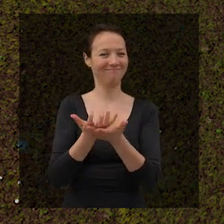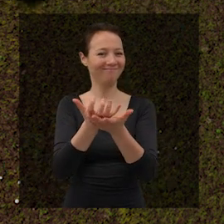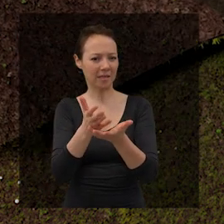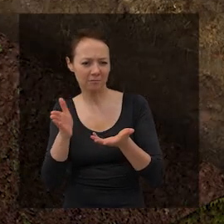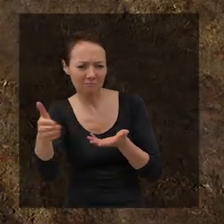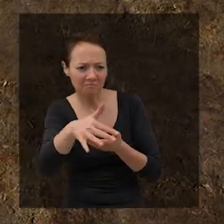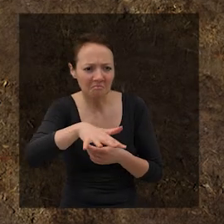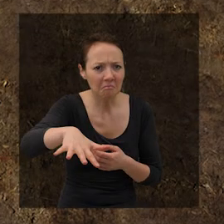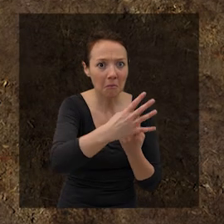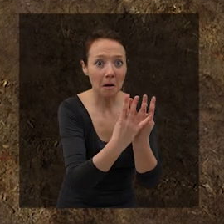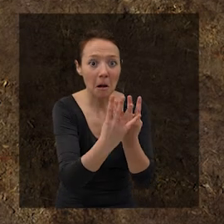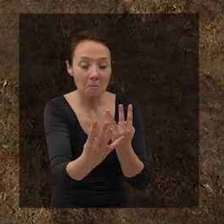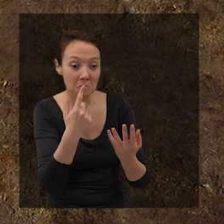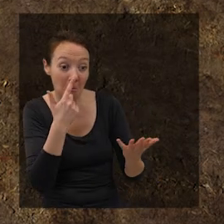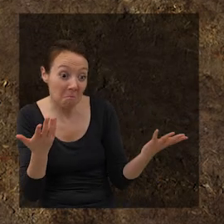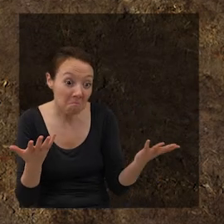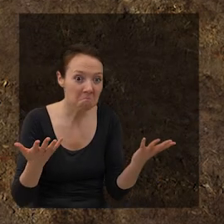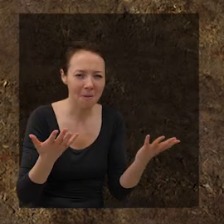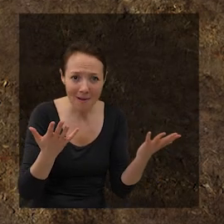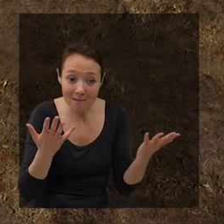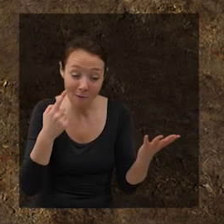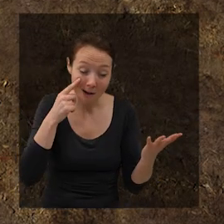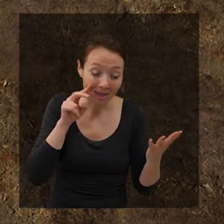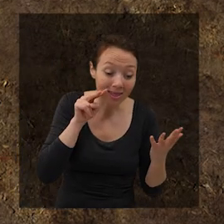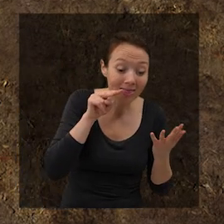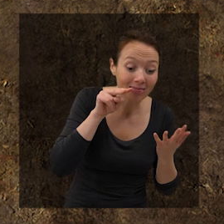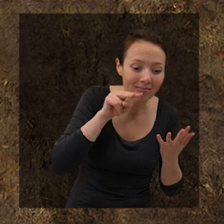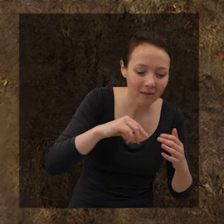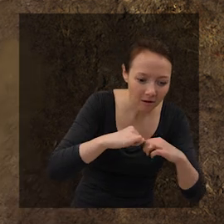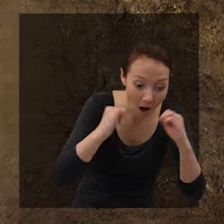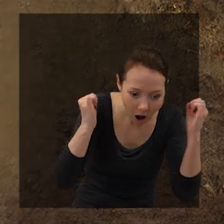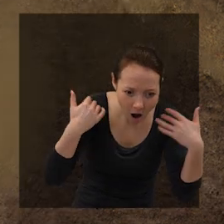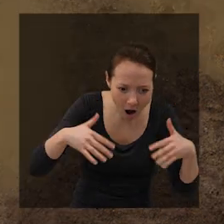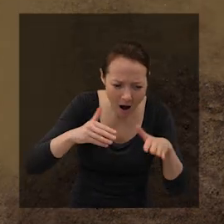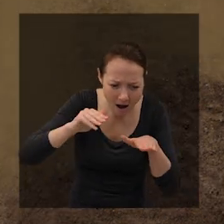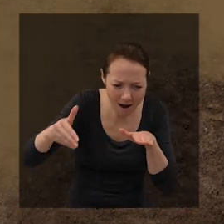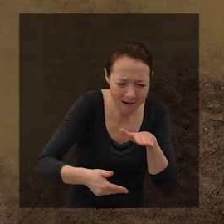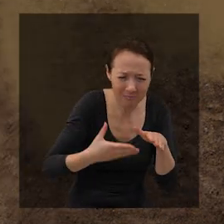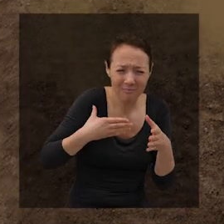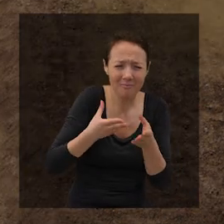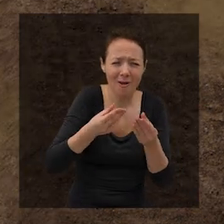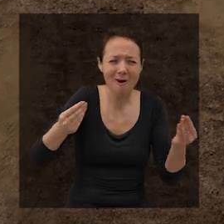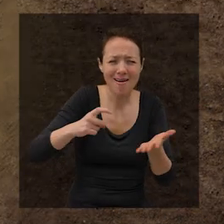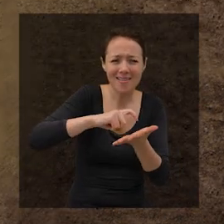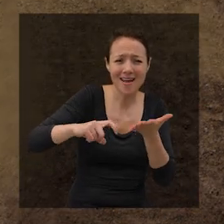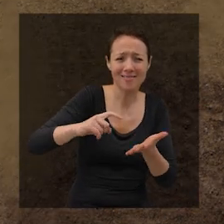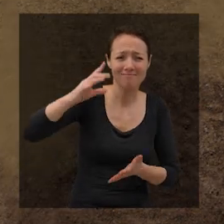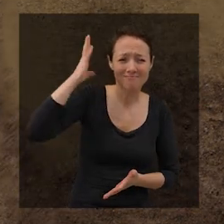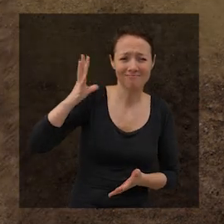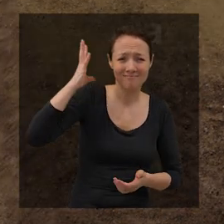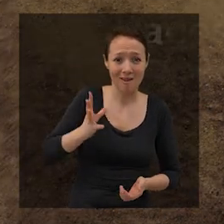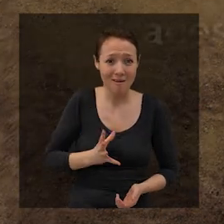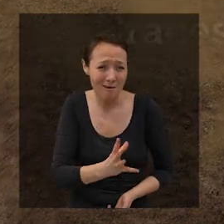Voici un carré d'herbe, à deux pas du chronographe. Rien de bien spectaculaire. Et pourtant, en y regardant de plus près,